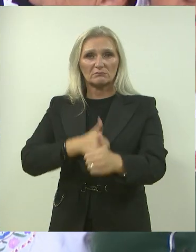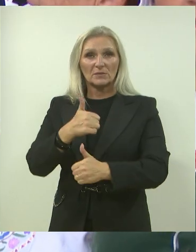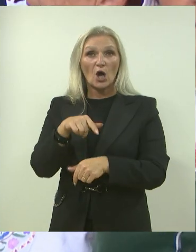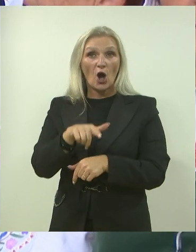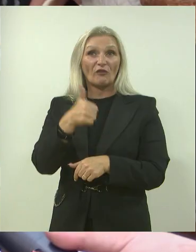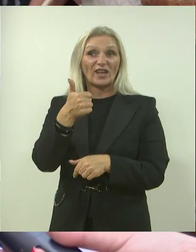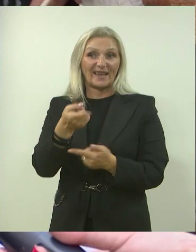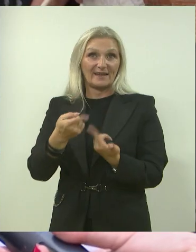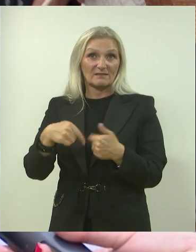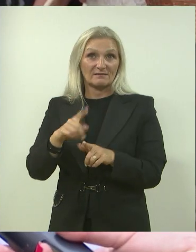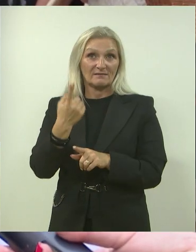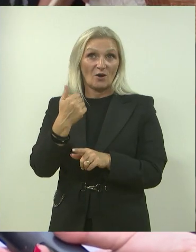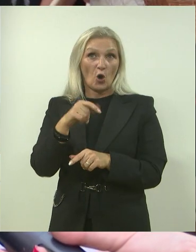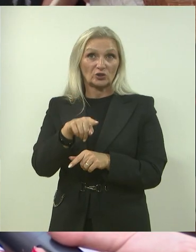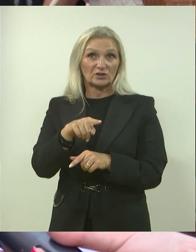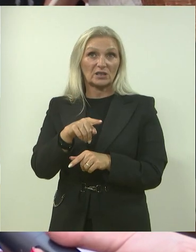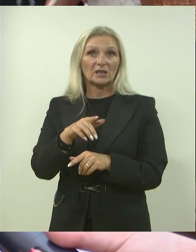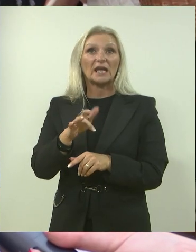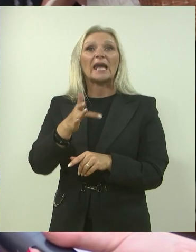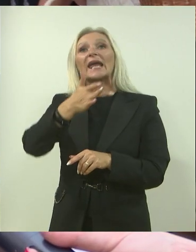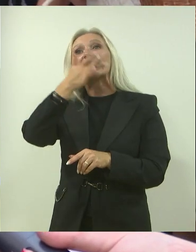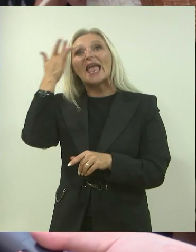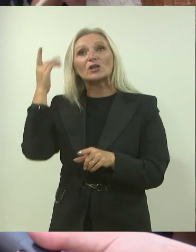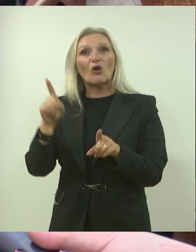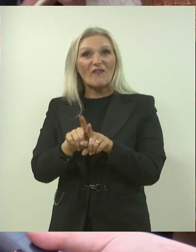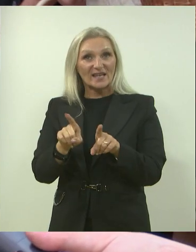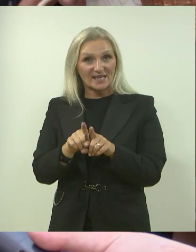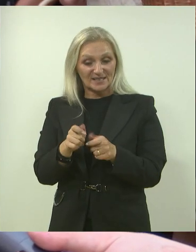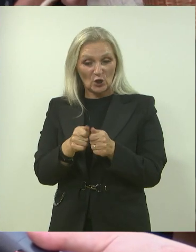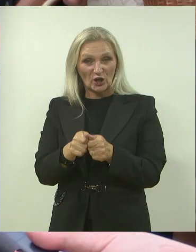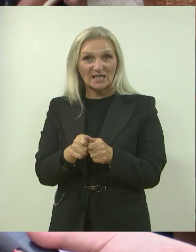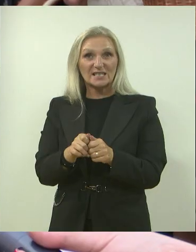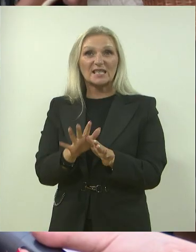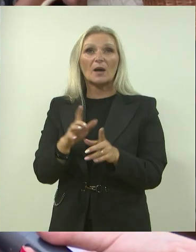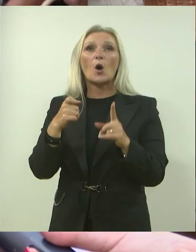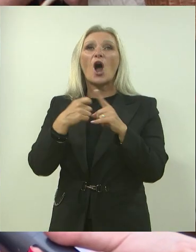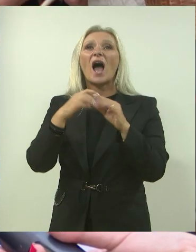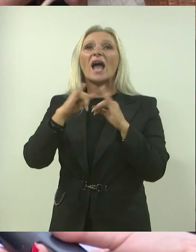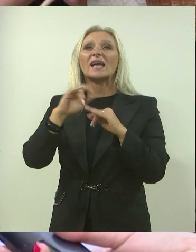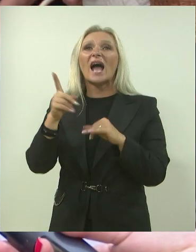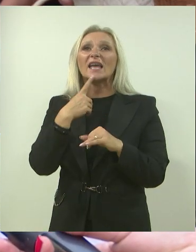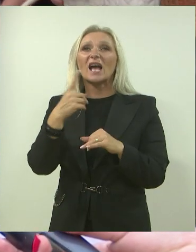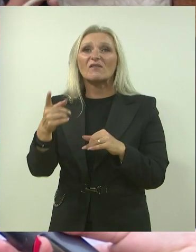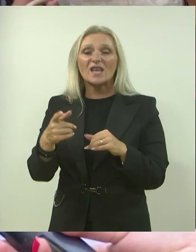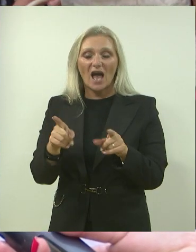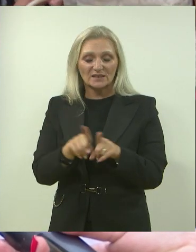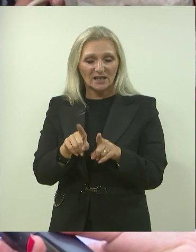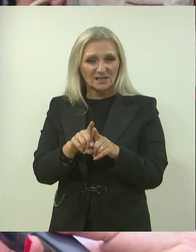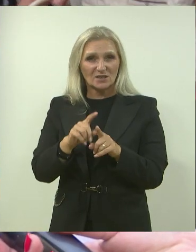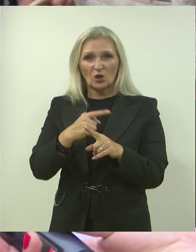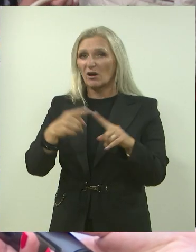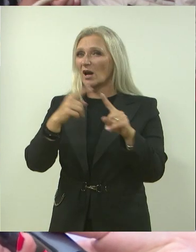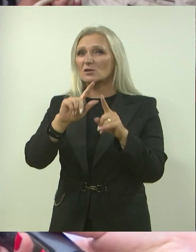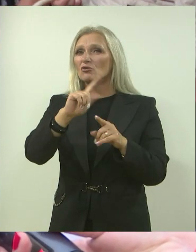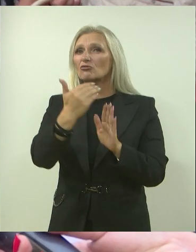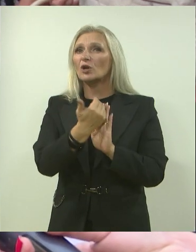jedan od njih. Osim ljetovanja koje se organizira, organizira se kajkavijada i različiti drugi programi koji